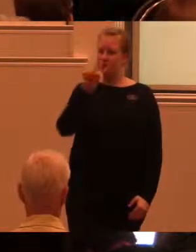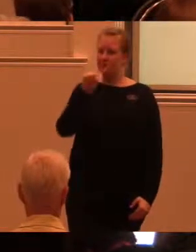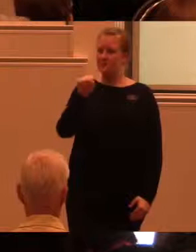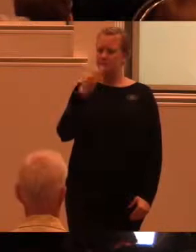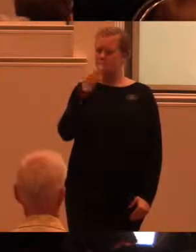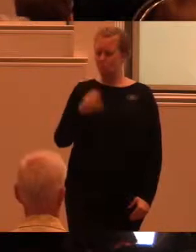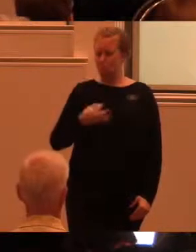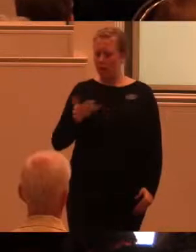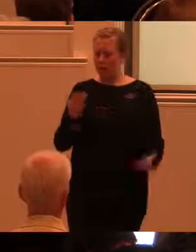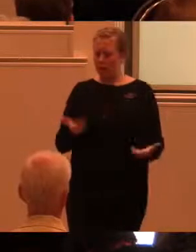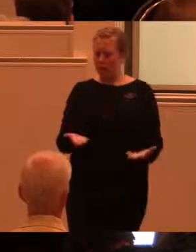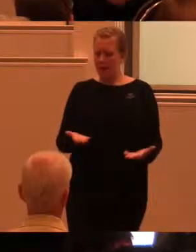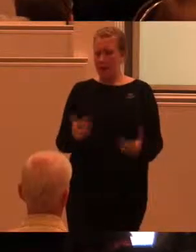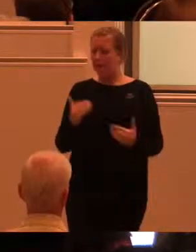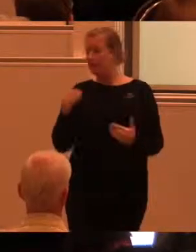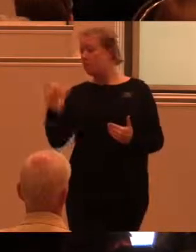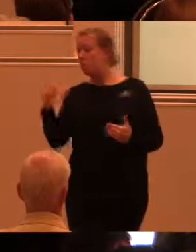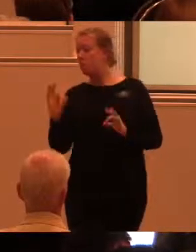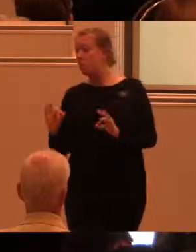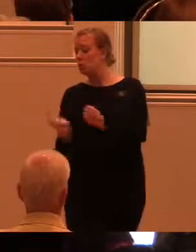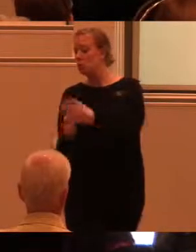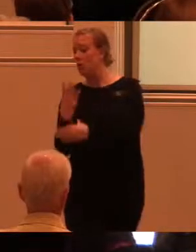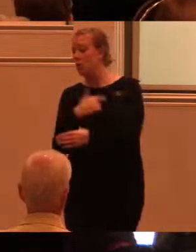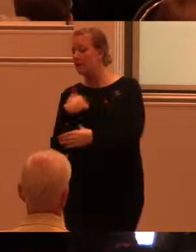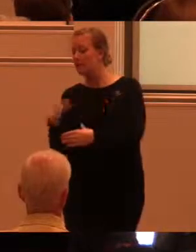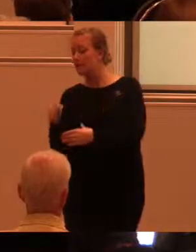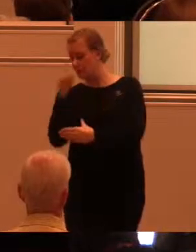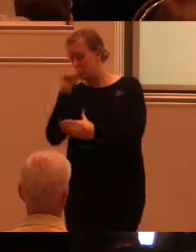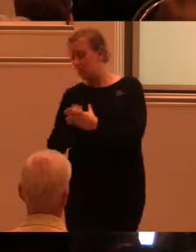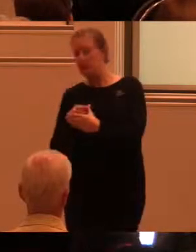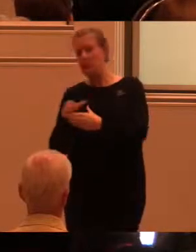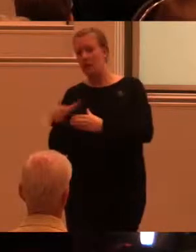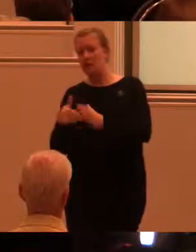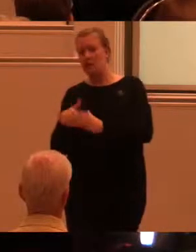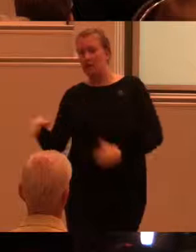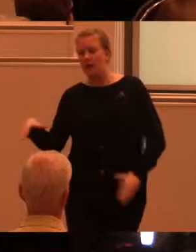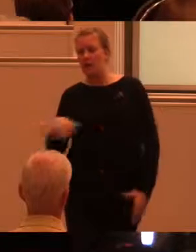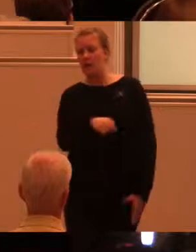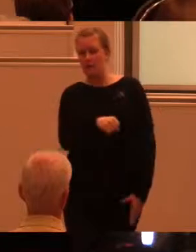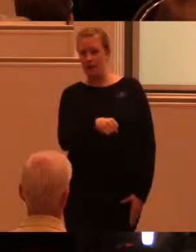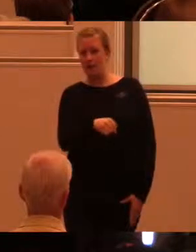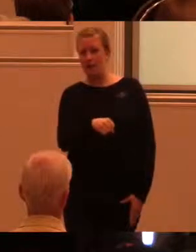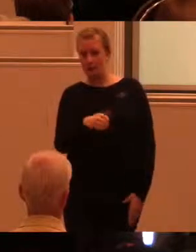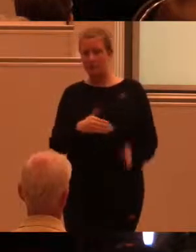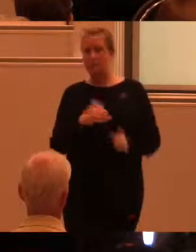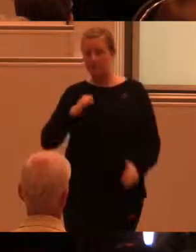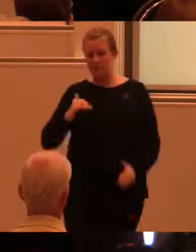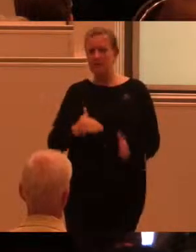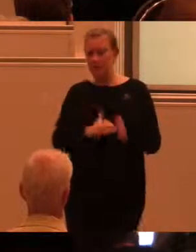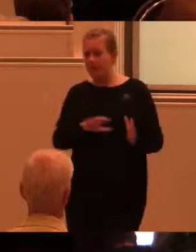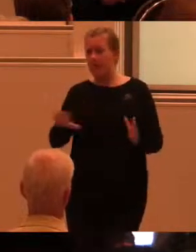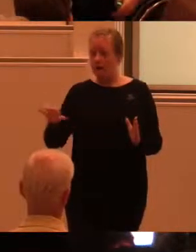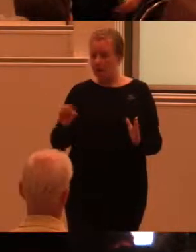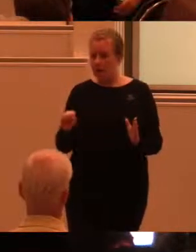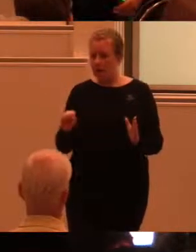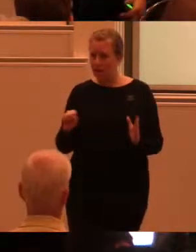framtid som inkluderar människor av alla åldrar och förmågor? Eller kanske ännu mer ytterst så handlar det universellt utformade